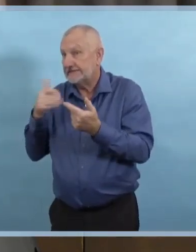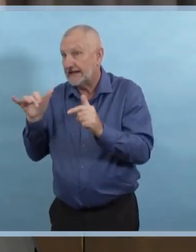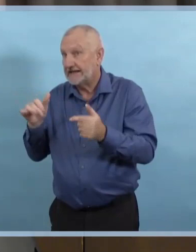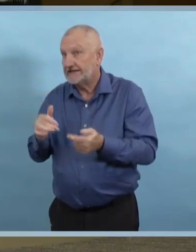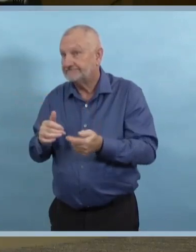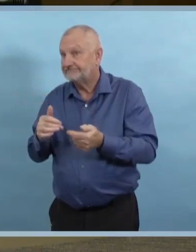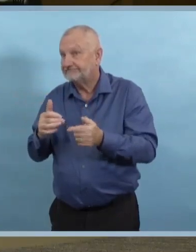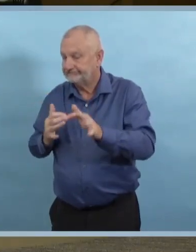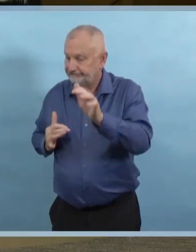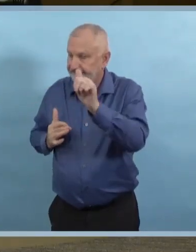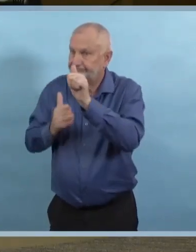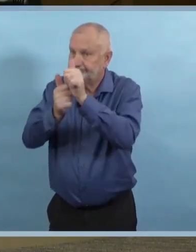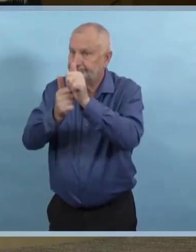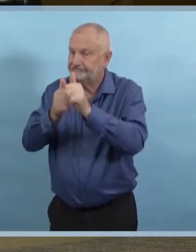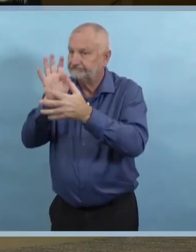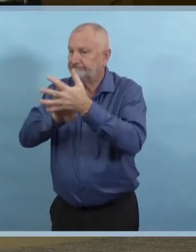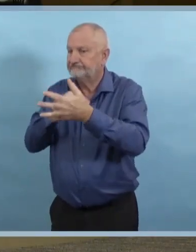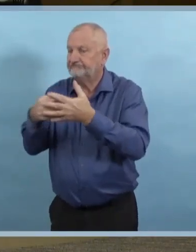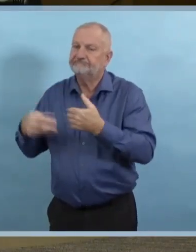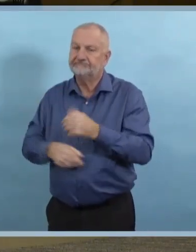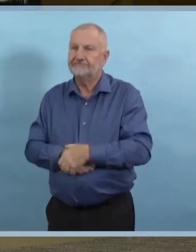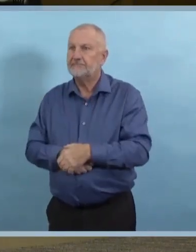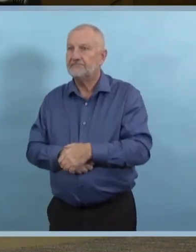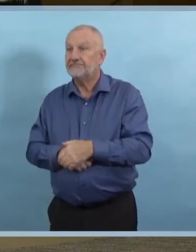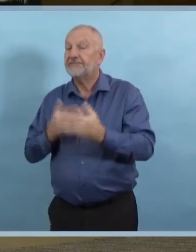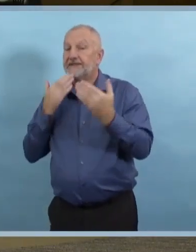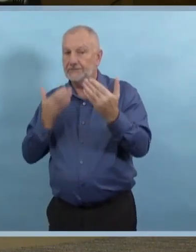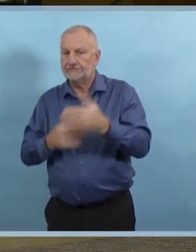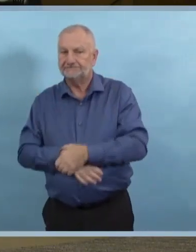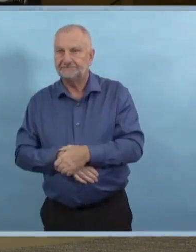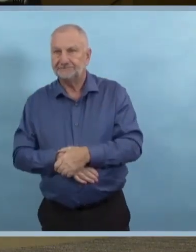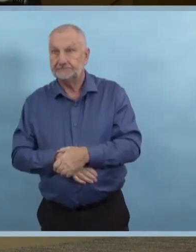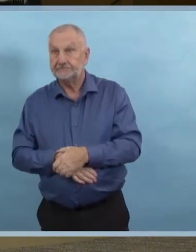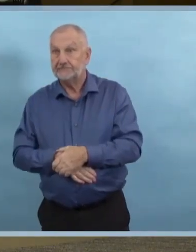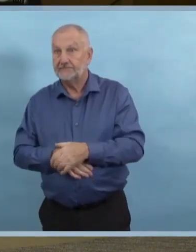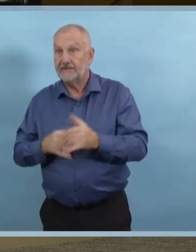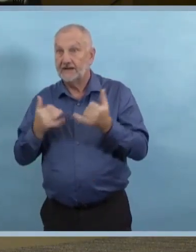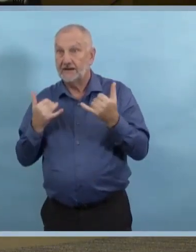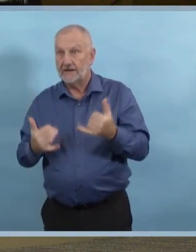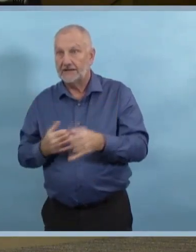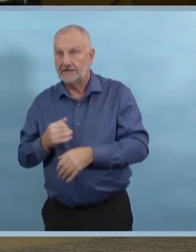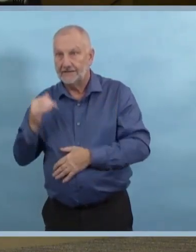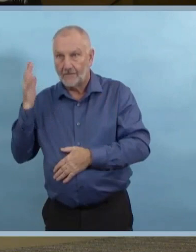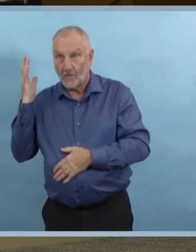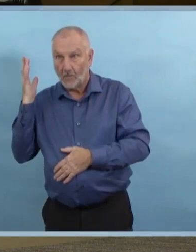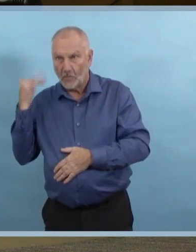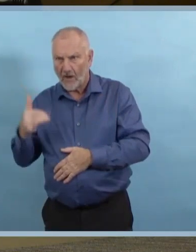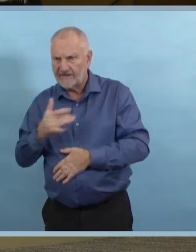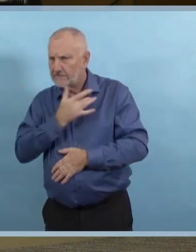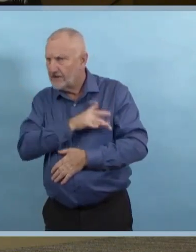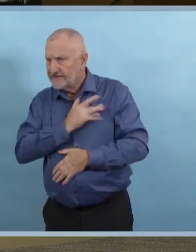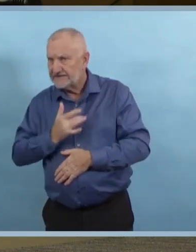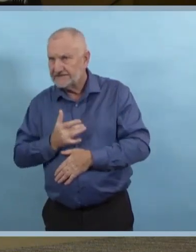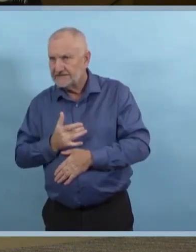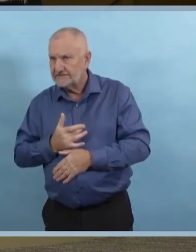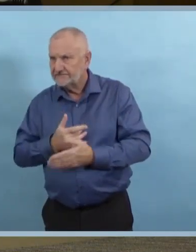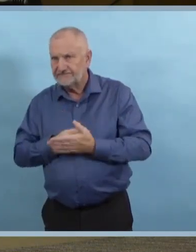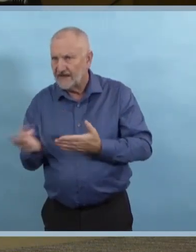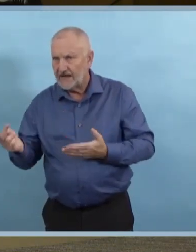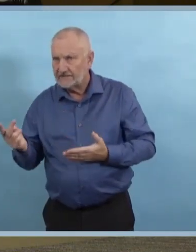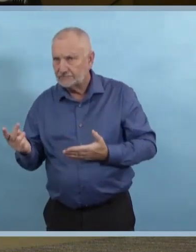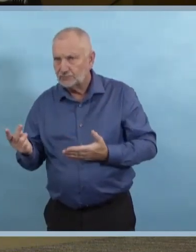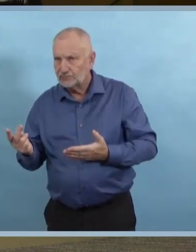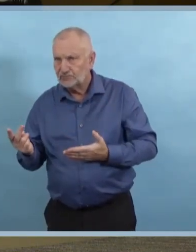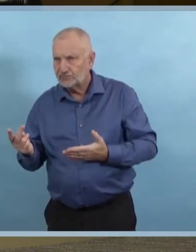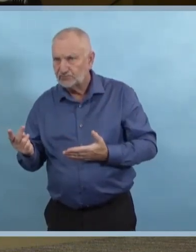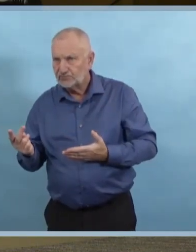Est-ce que la province n'a pas réussi à amplifier les efforts de recherche des contacts lors de l'éclosion à Prairie Mountain